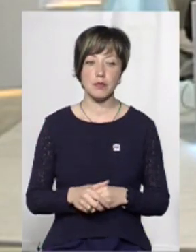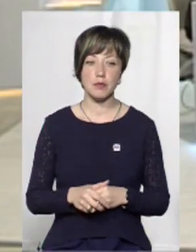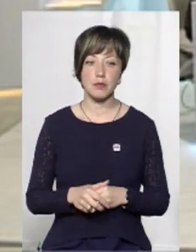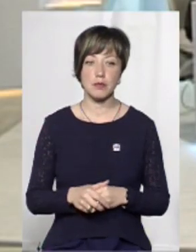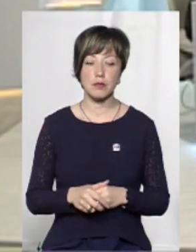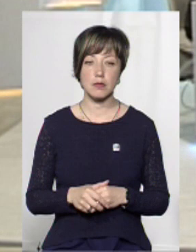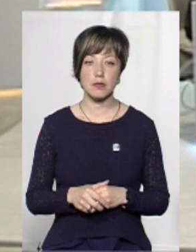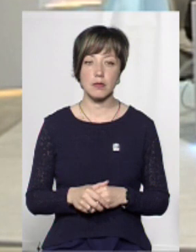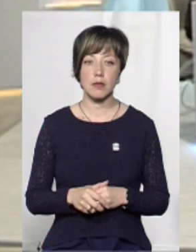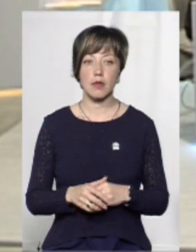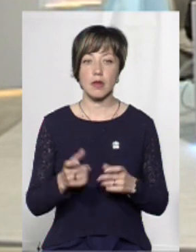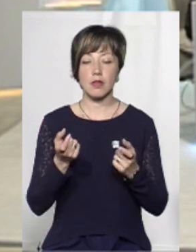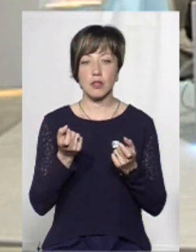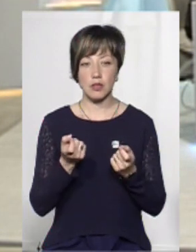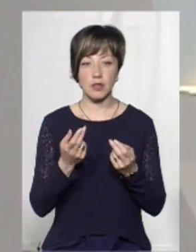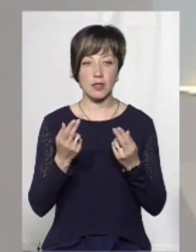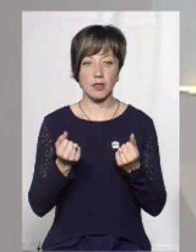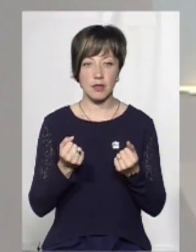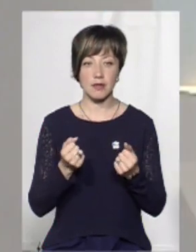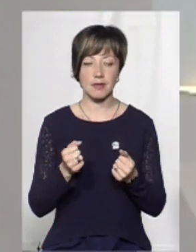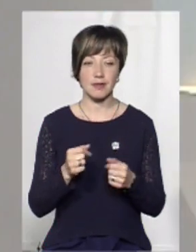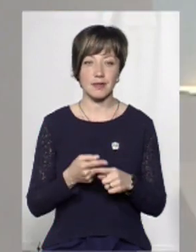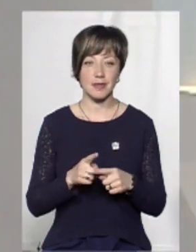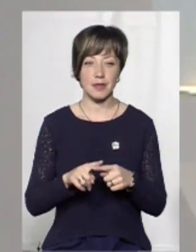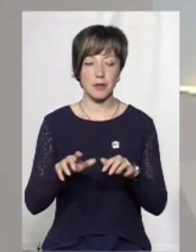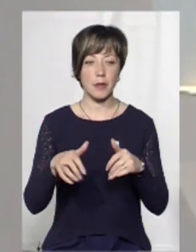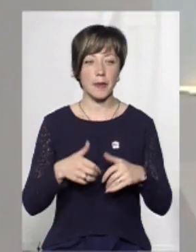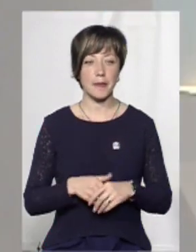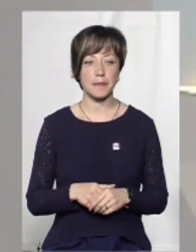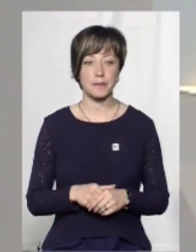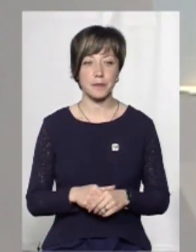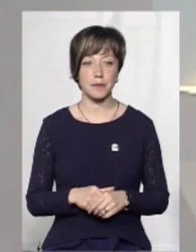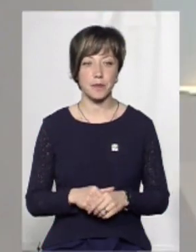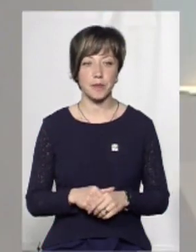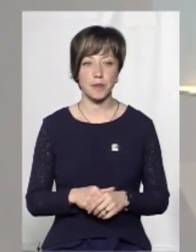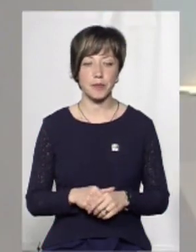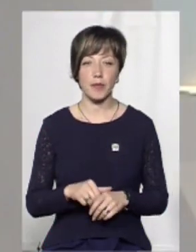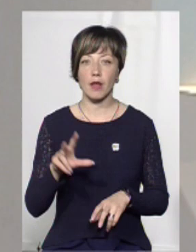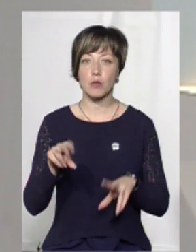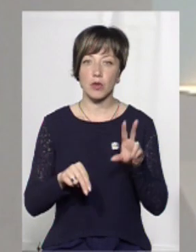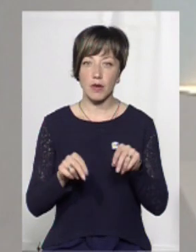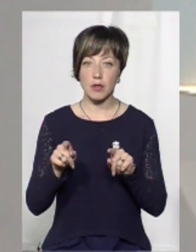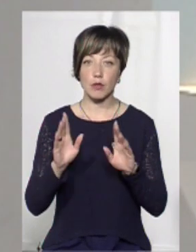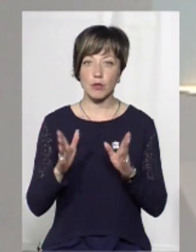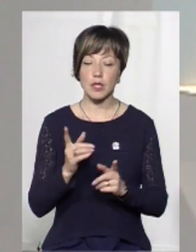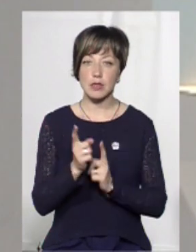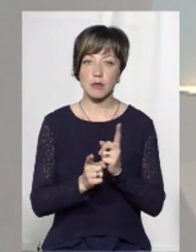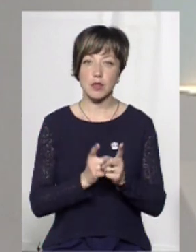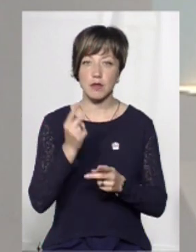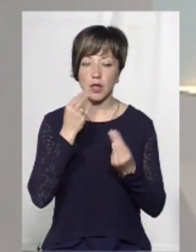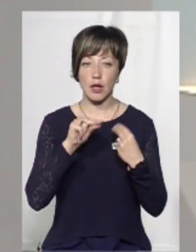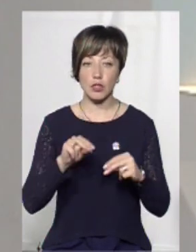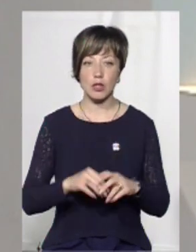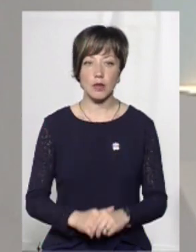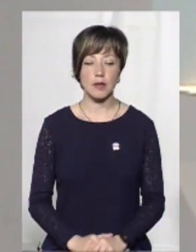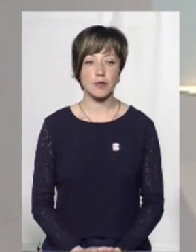Трішки забралися. Трішки так. Будемо сподіватися, що там теж буде змінюватися на